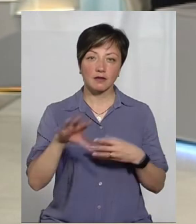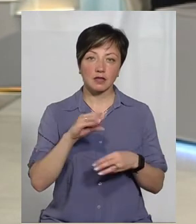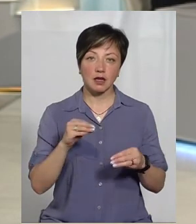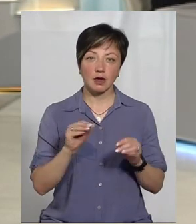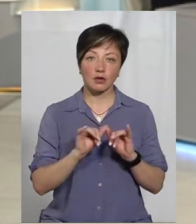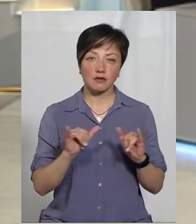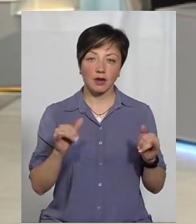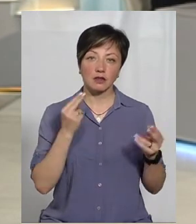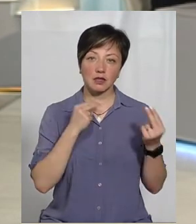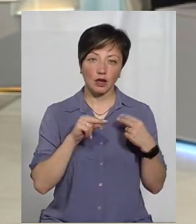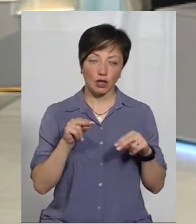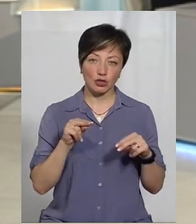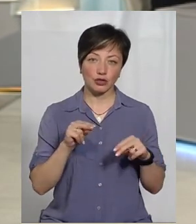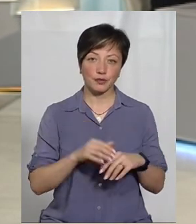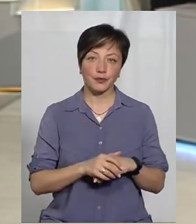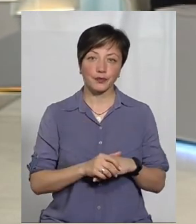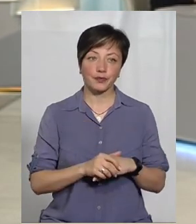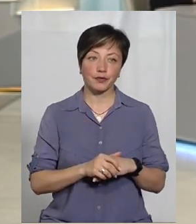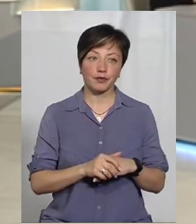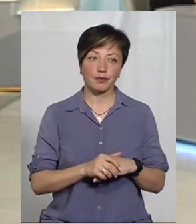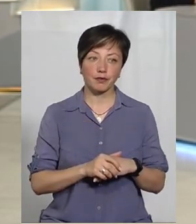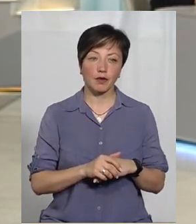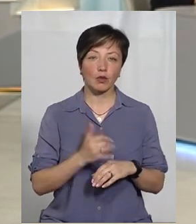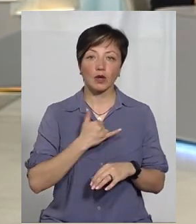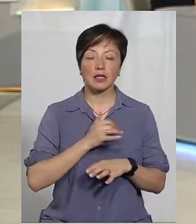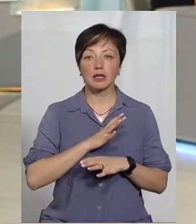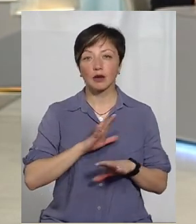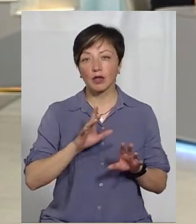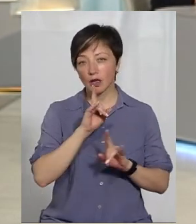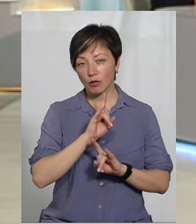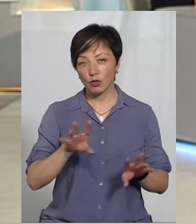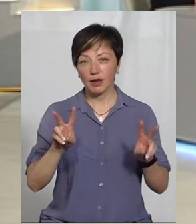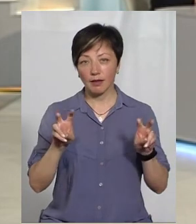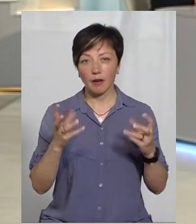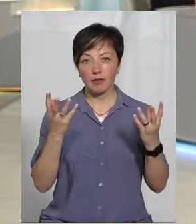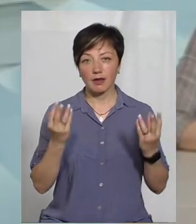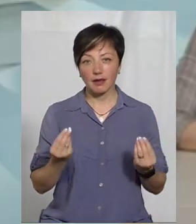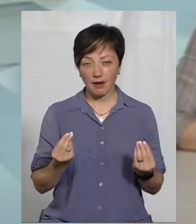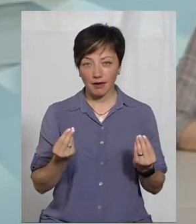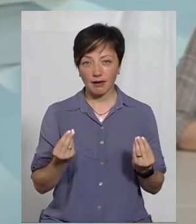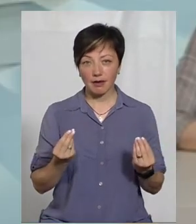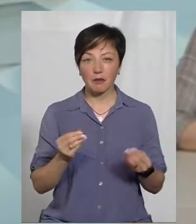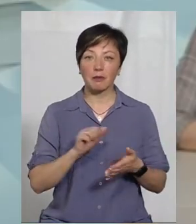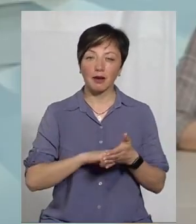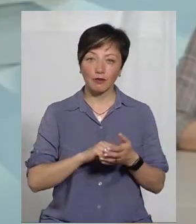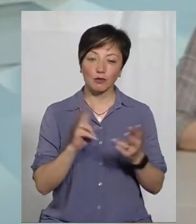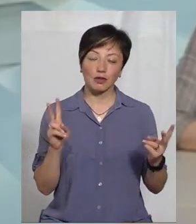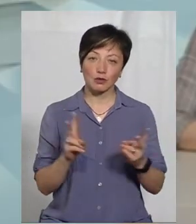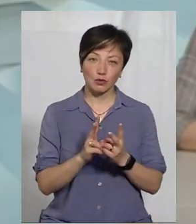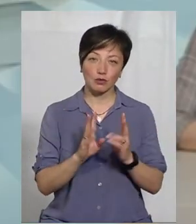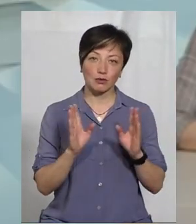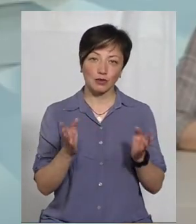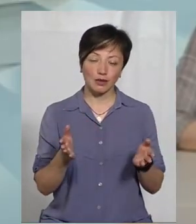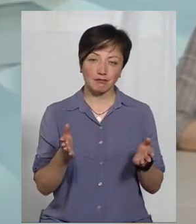розвиватися на краще. І у нас не буде теми дня інформаційним приводом, для якої